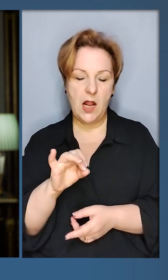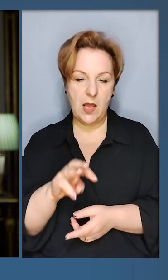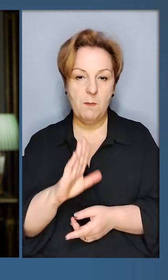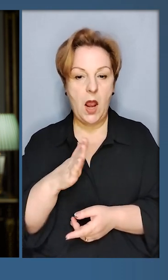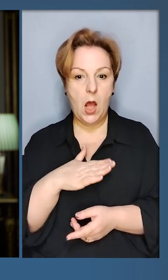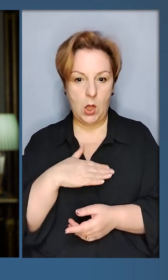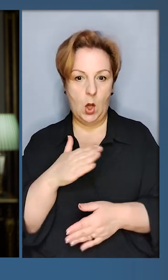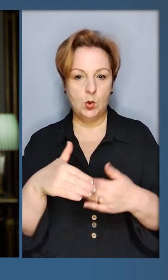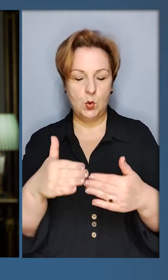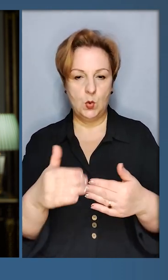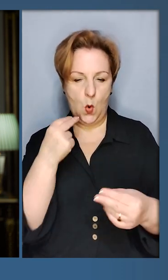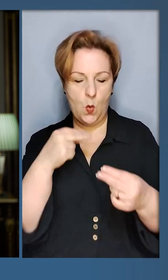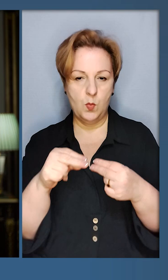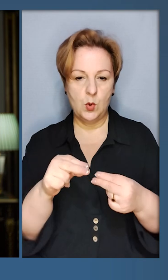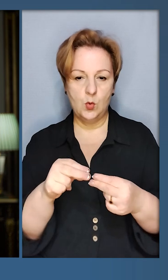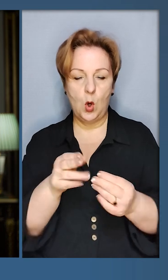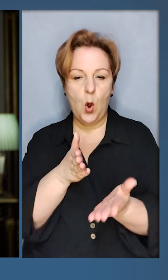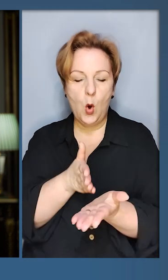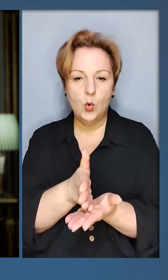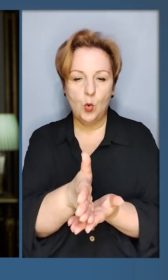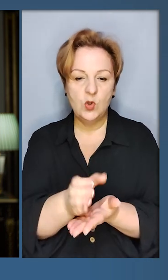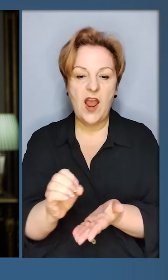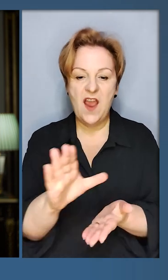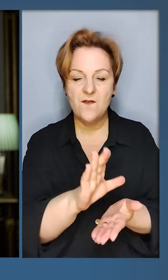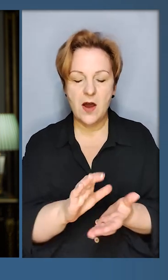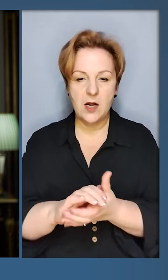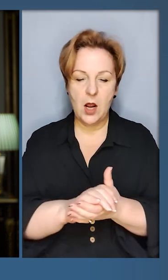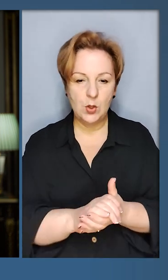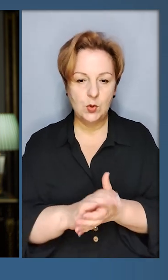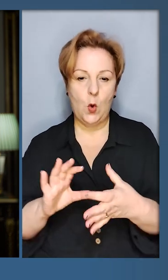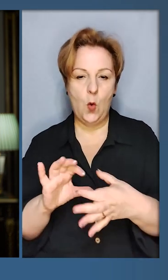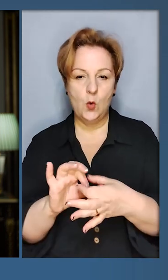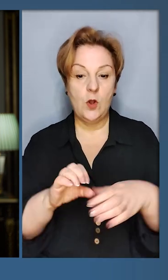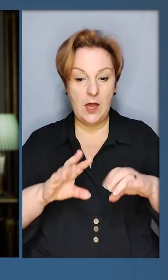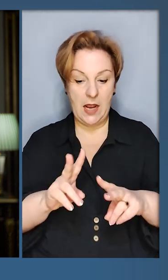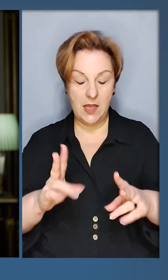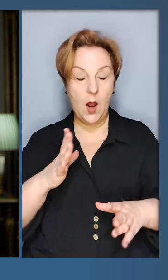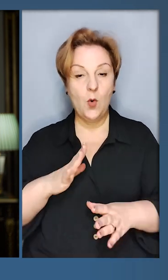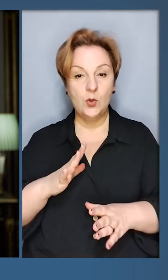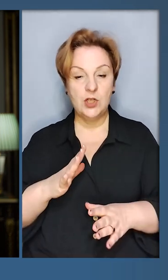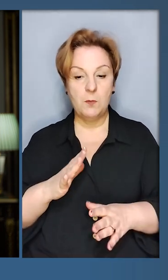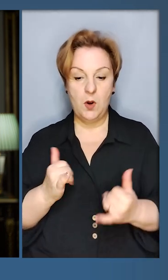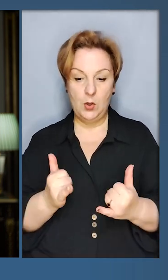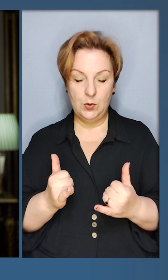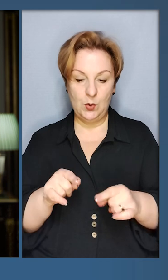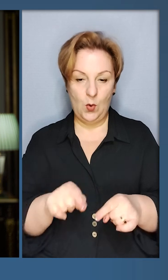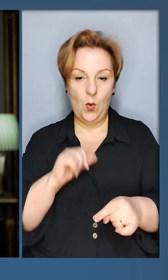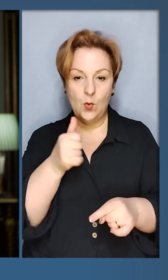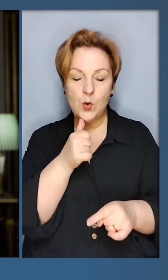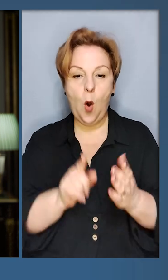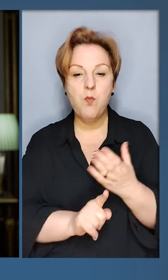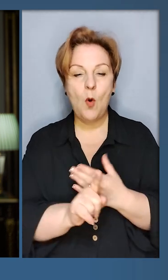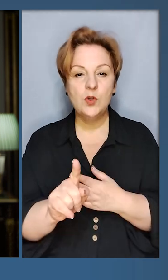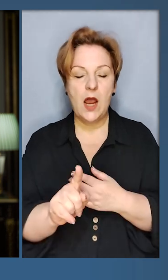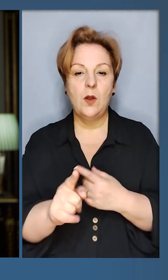Наш прогрес у Русі, в Євросоюз. Рішення, яке очікуємо цього року щодо початку переговорів,